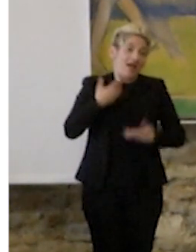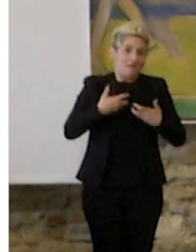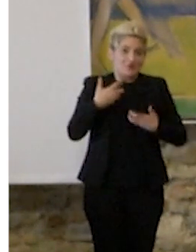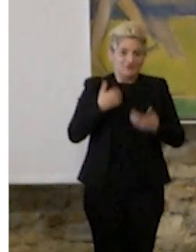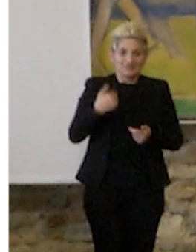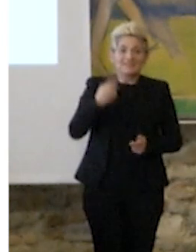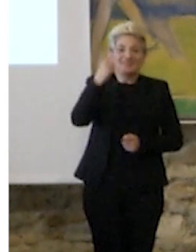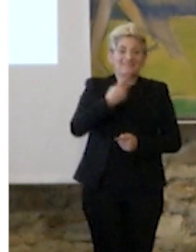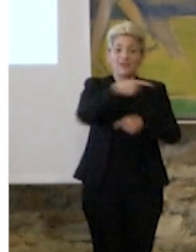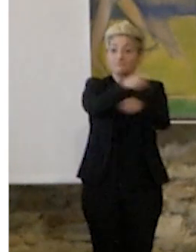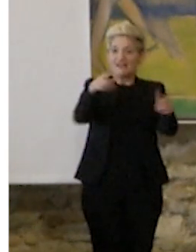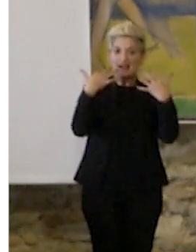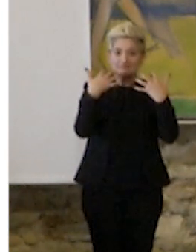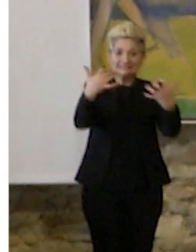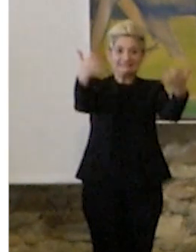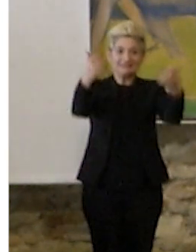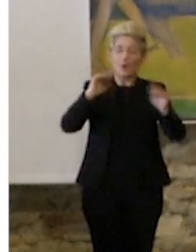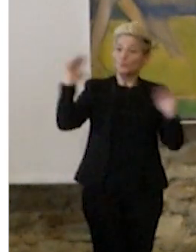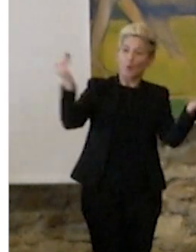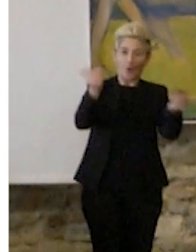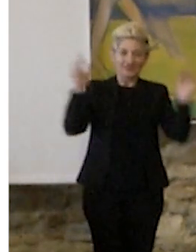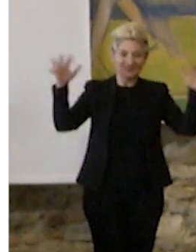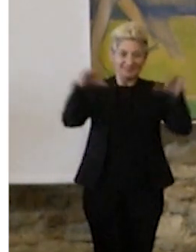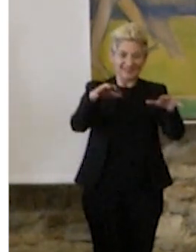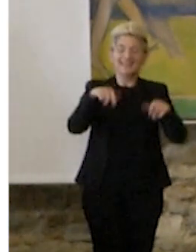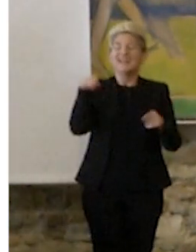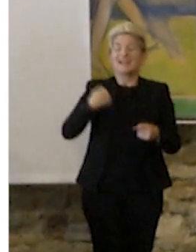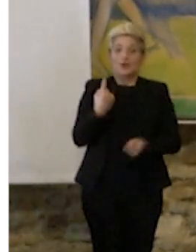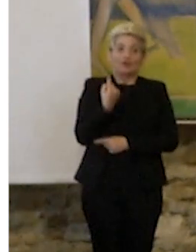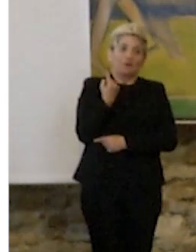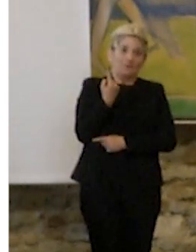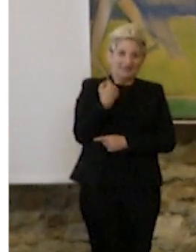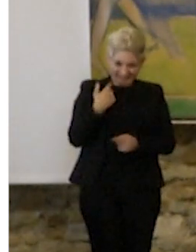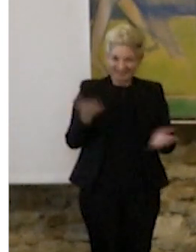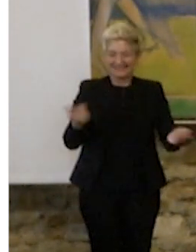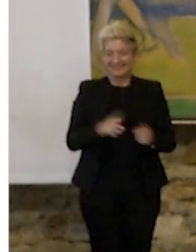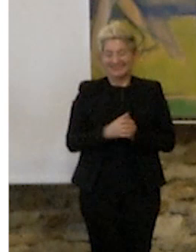io sono da solo, voi siete in tutti gli altri, ma siete tutti contro di me.